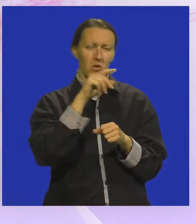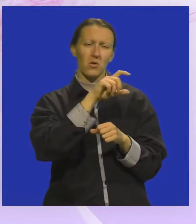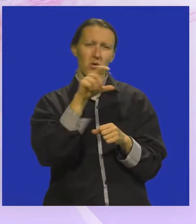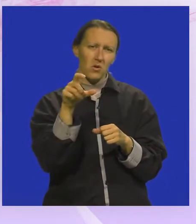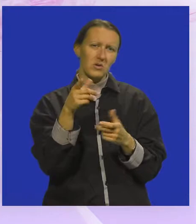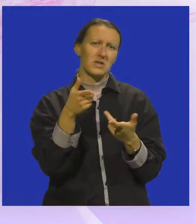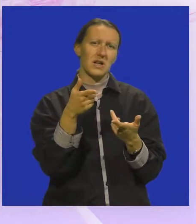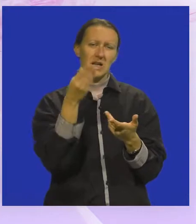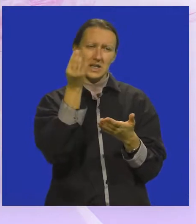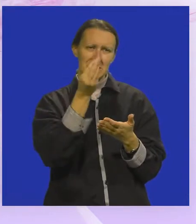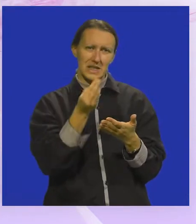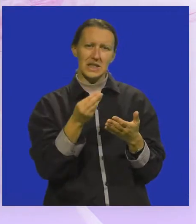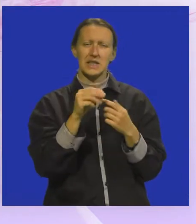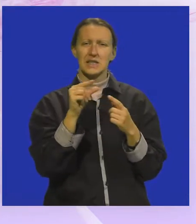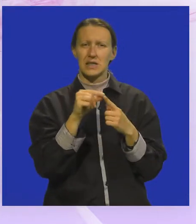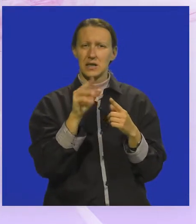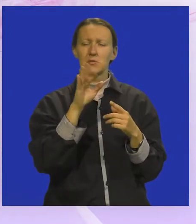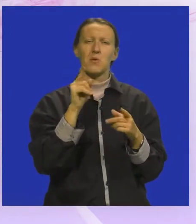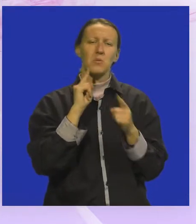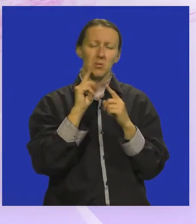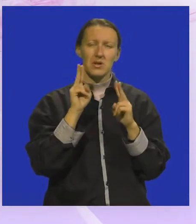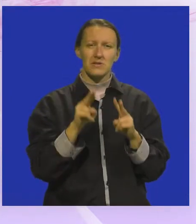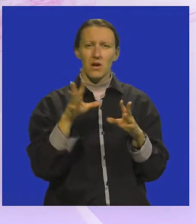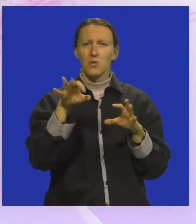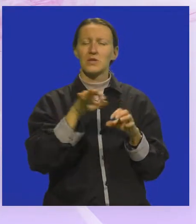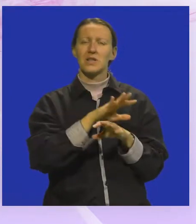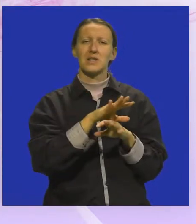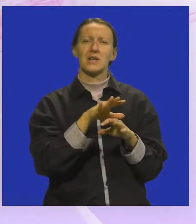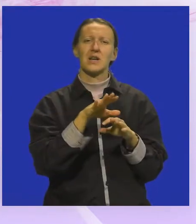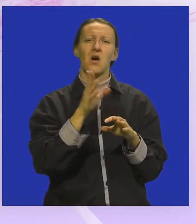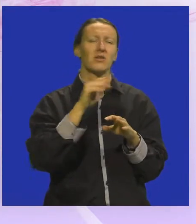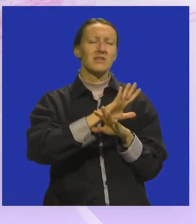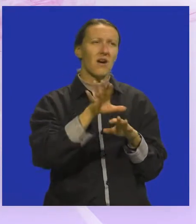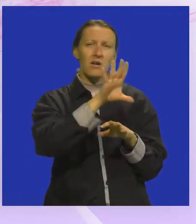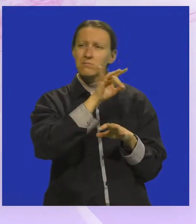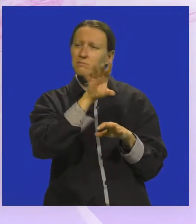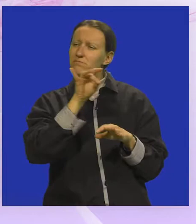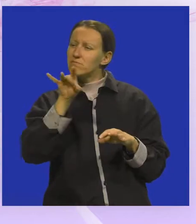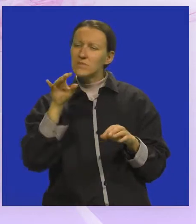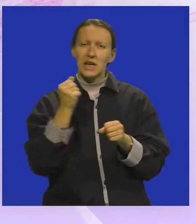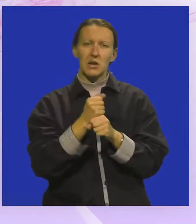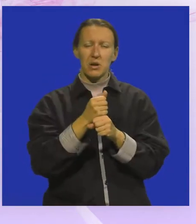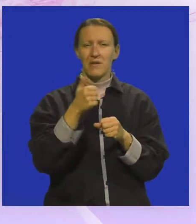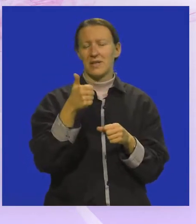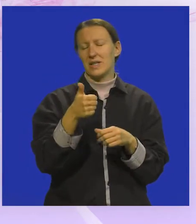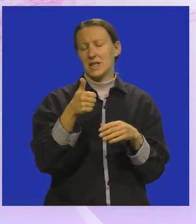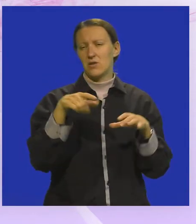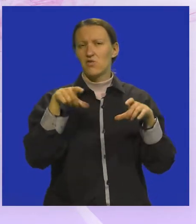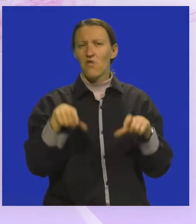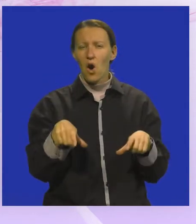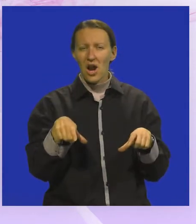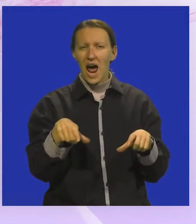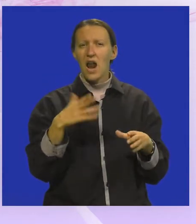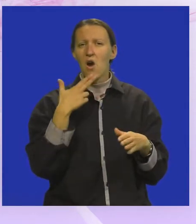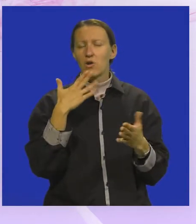crtač stripova. Tako da evo, pokušali smo zaista uzeti od svakog područja po nešto i napraviti doranu